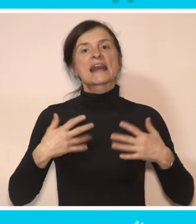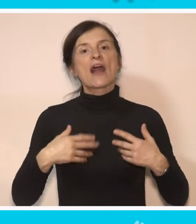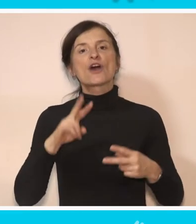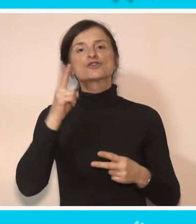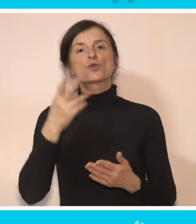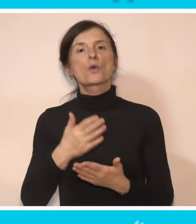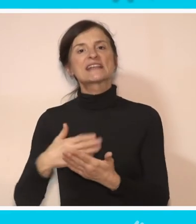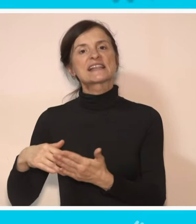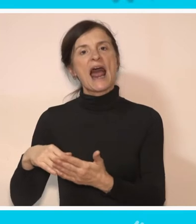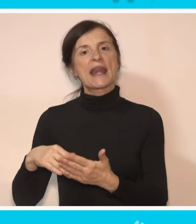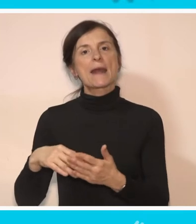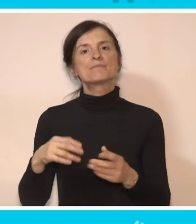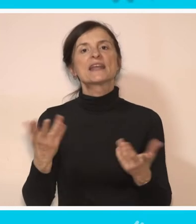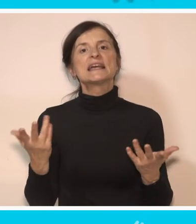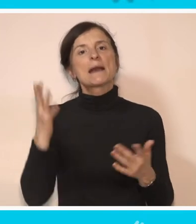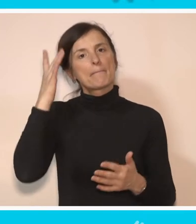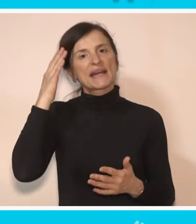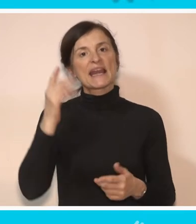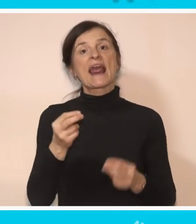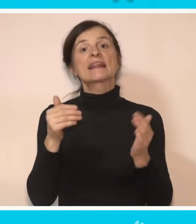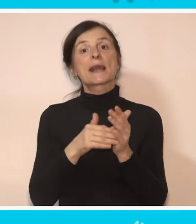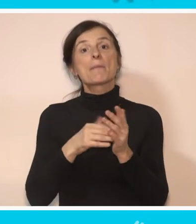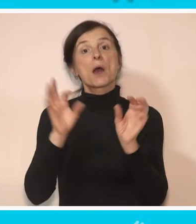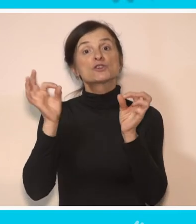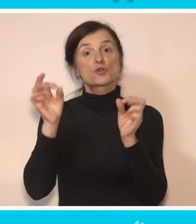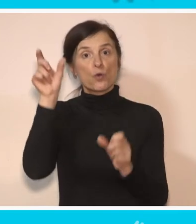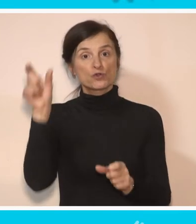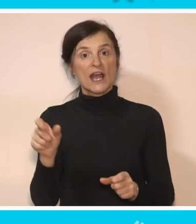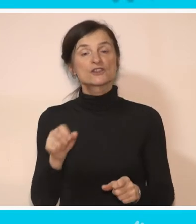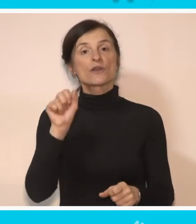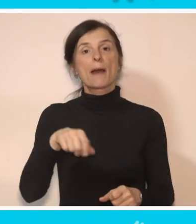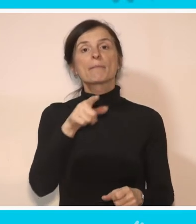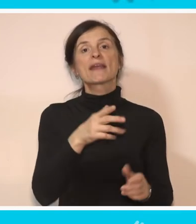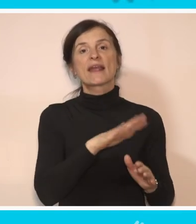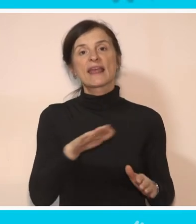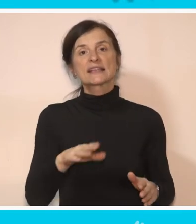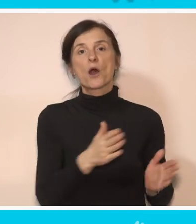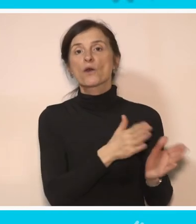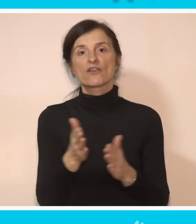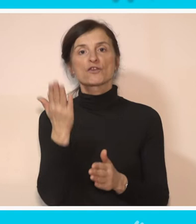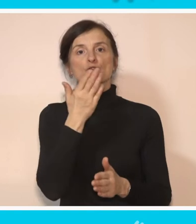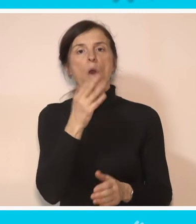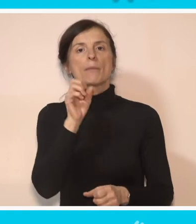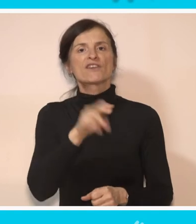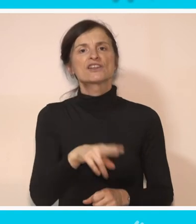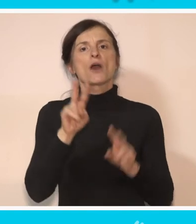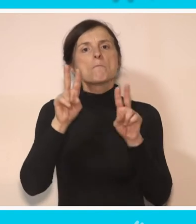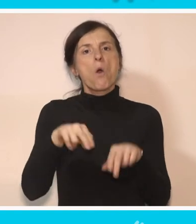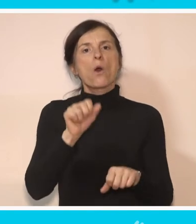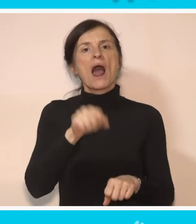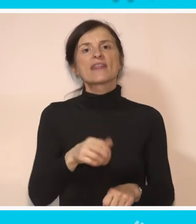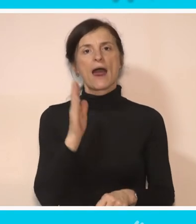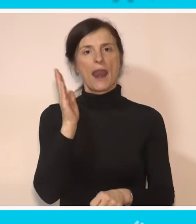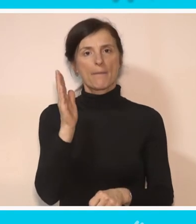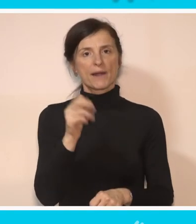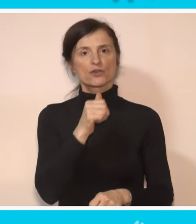Znači trebaju nam stručnjaci da bi deca u redovnim ustanovama, redovnim školama i vrtićima mogla da